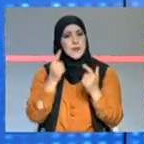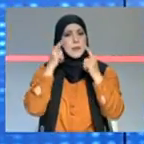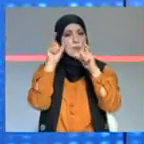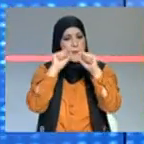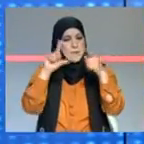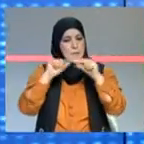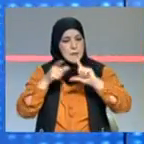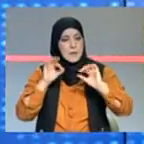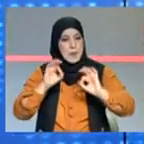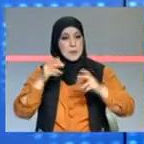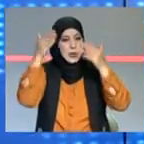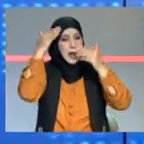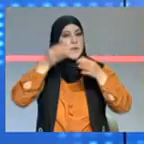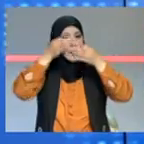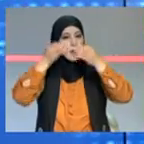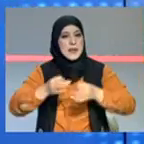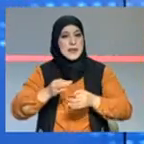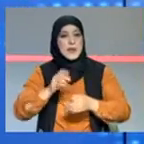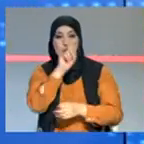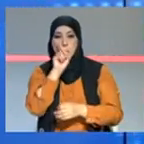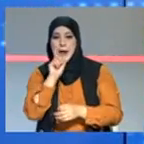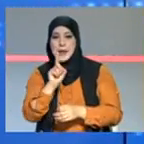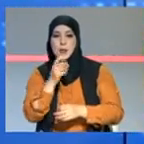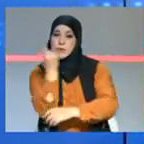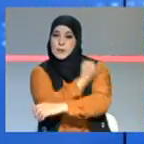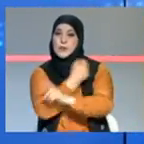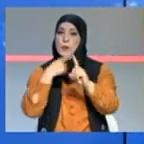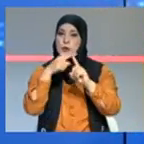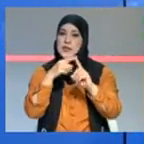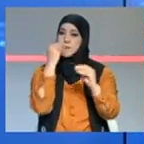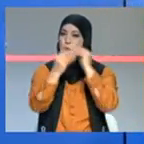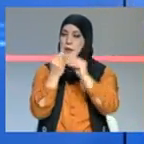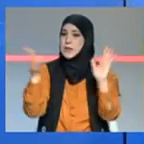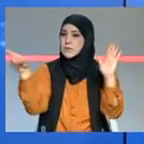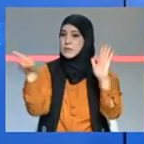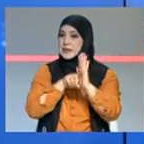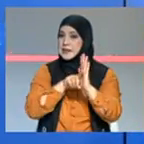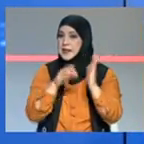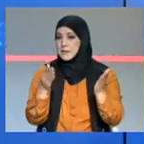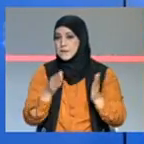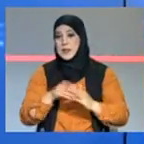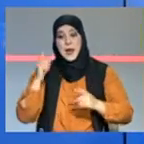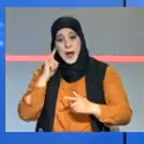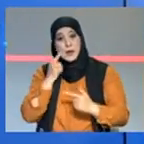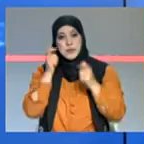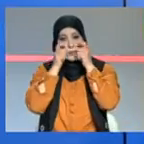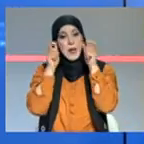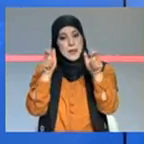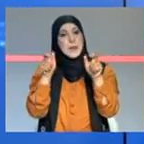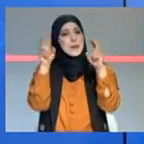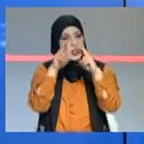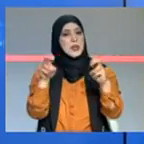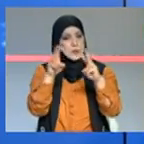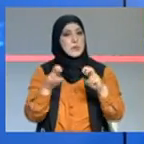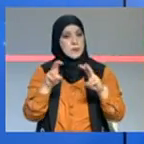يحمي احنا مشينا في حاجات اللي ثبتنا منهم وهذا معناها واجب معناها